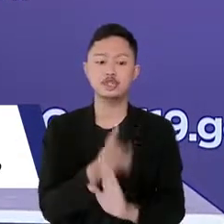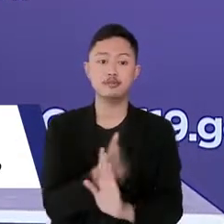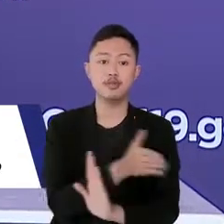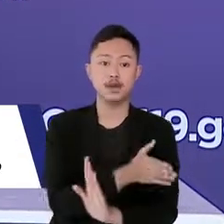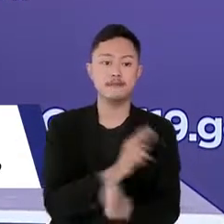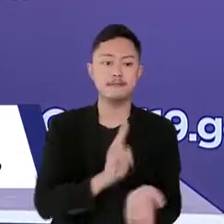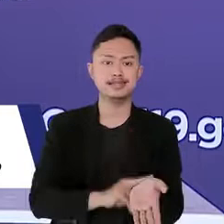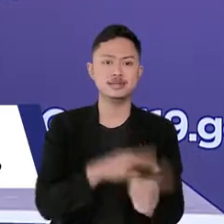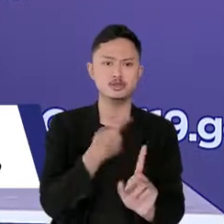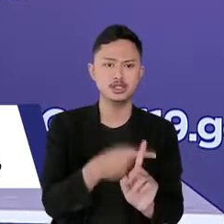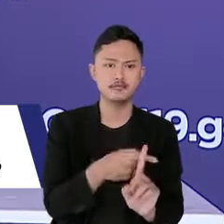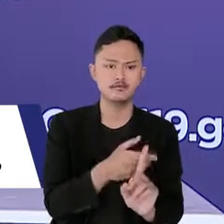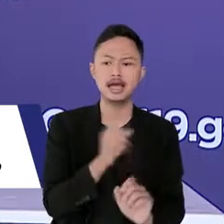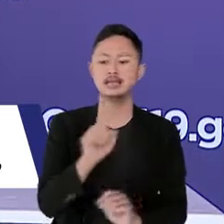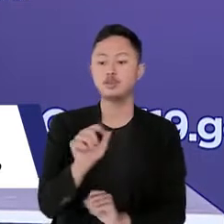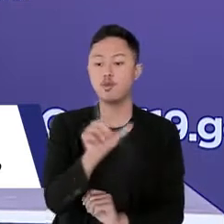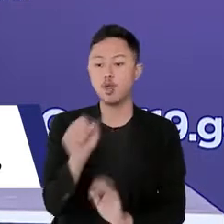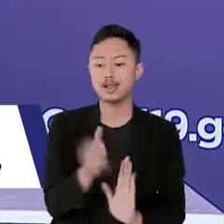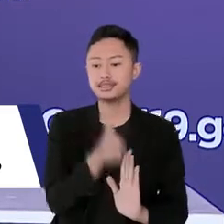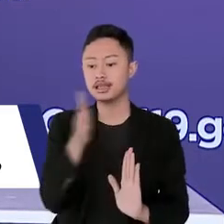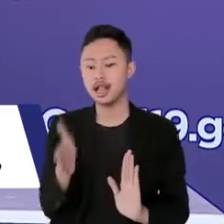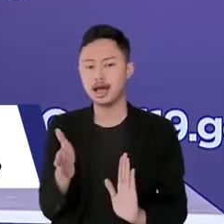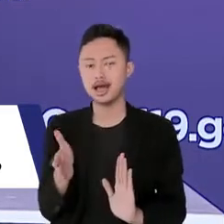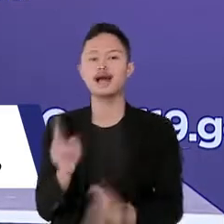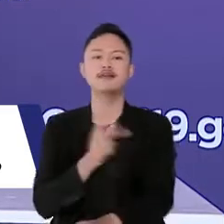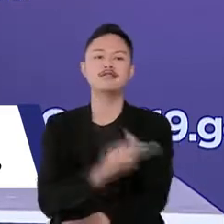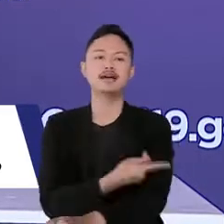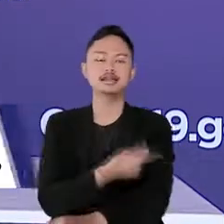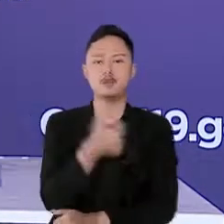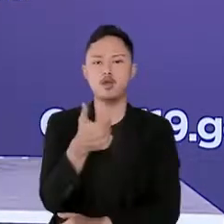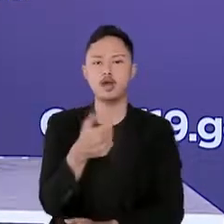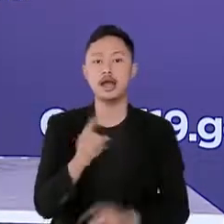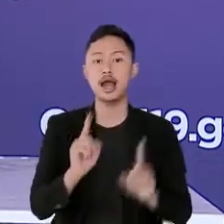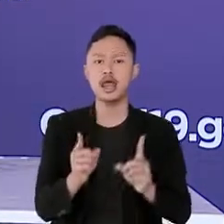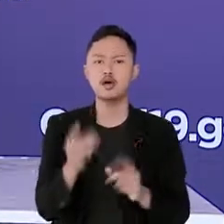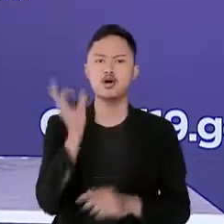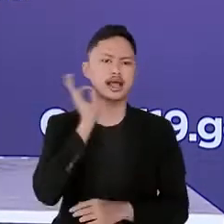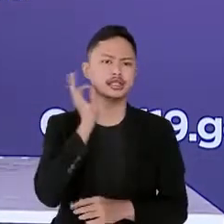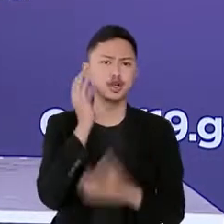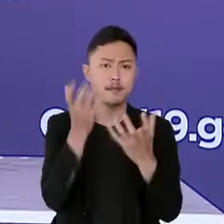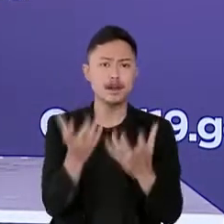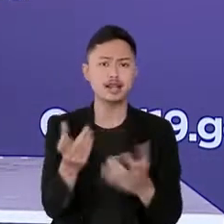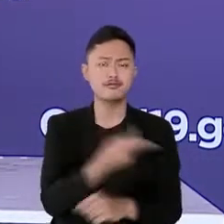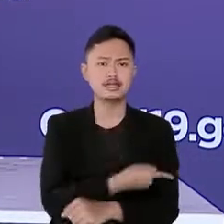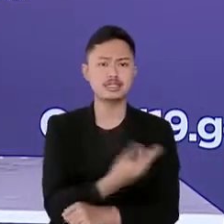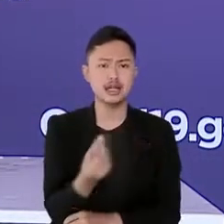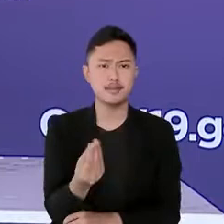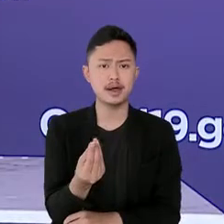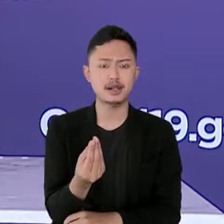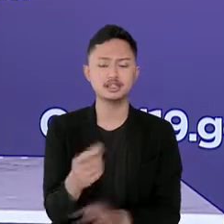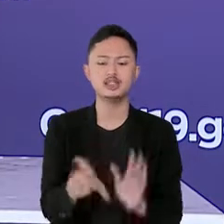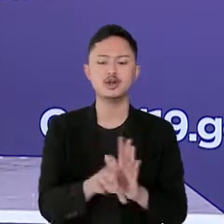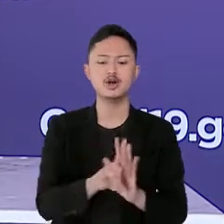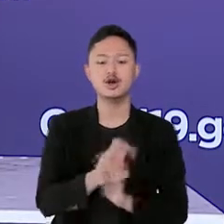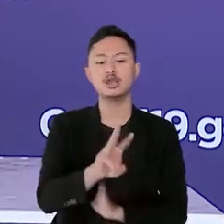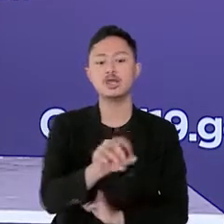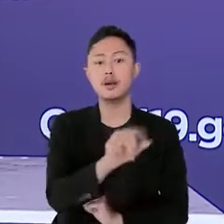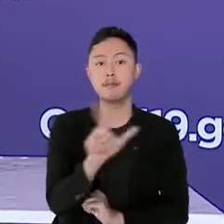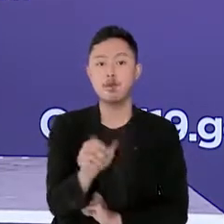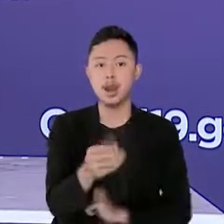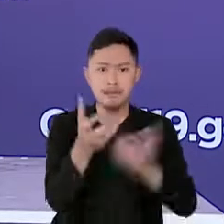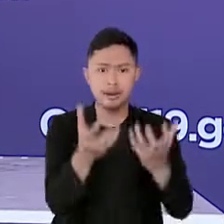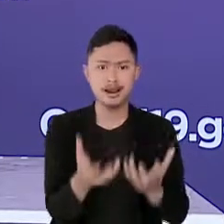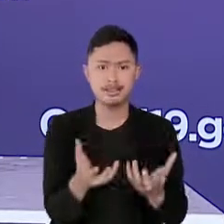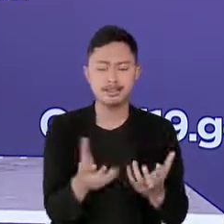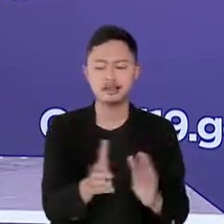sembuh sedangkan penyintas dengan gejala berat dapat memperoleh vaksin tiga bulan setelah dinyatakan